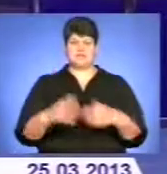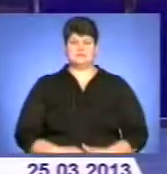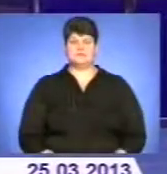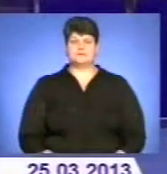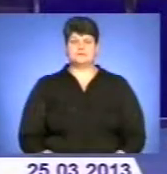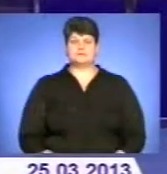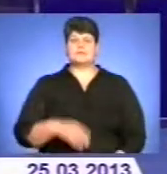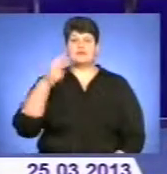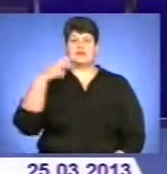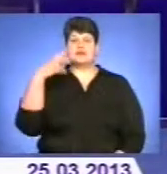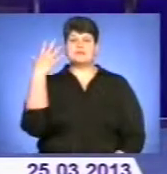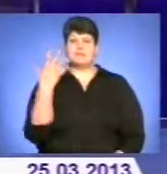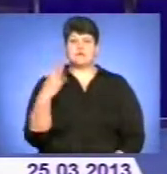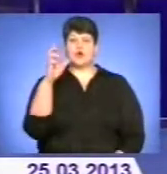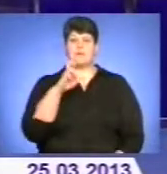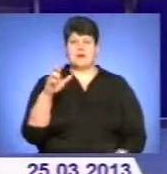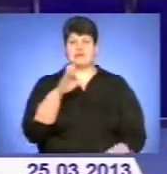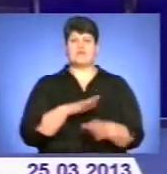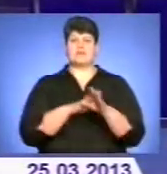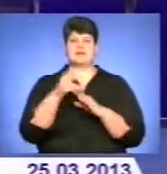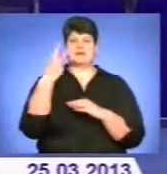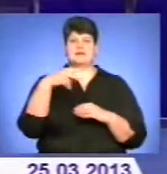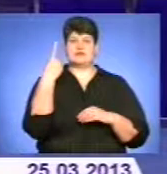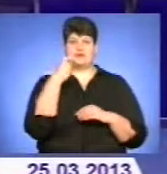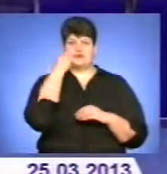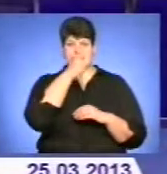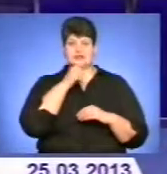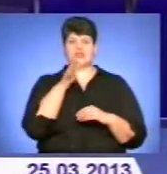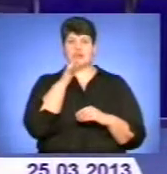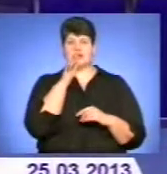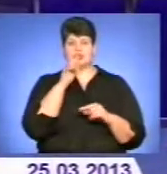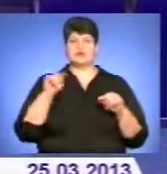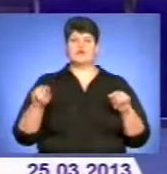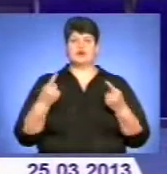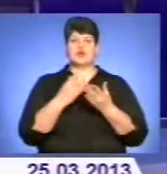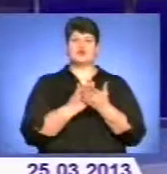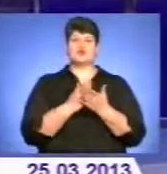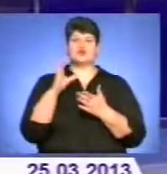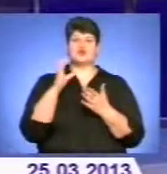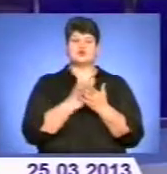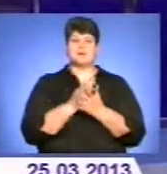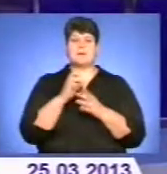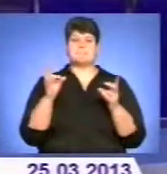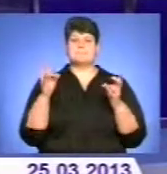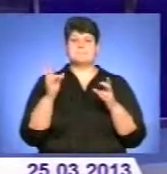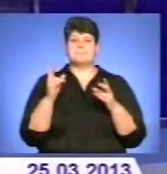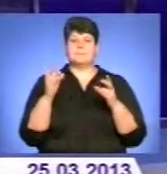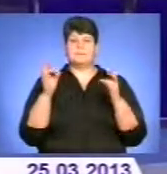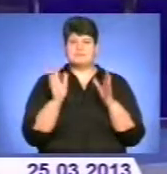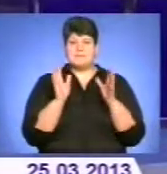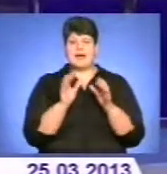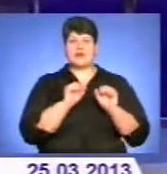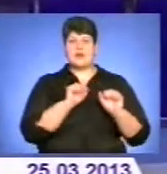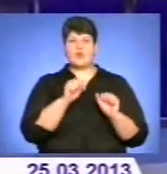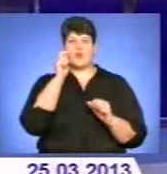25 березня виповнюється 21 рік з часу заснування Служби безпеки України. Сьогодні в державі у усіх